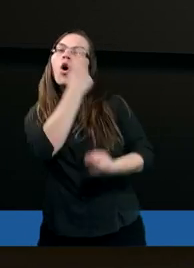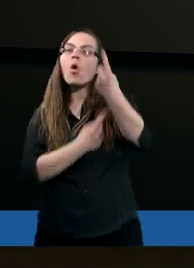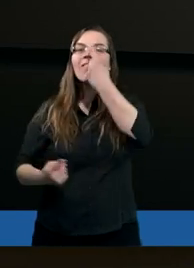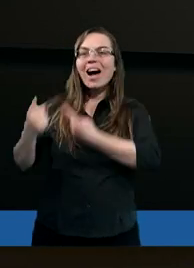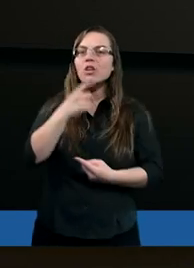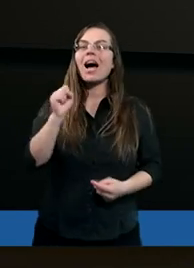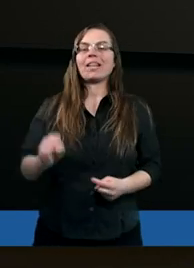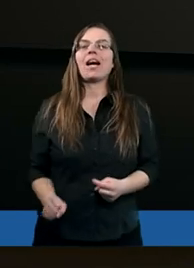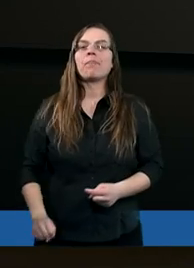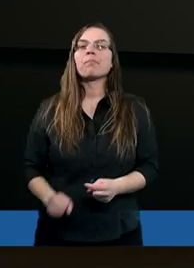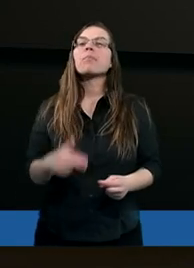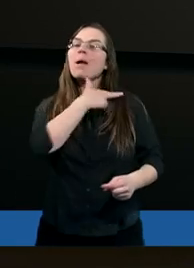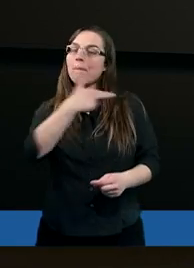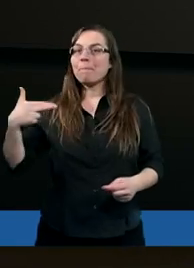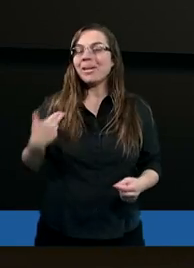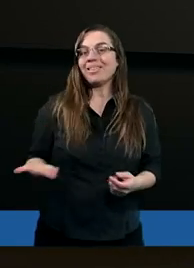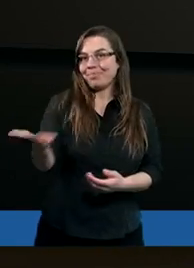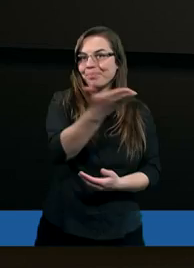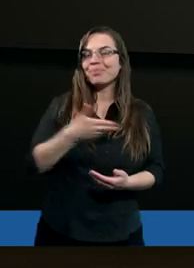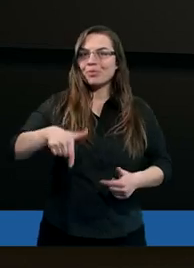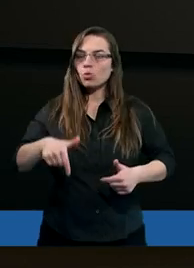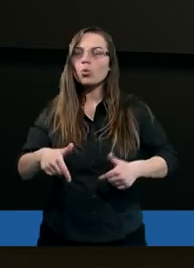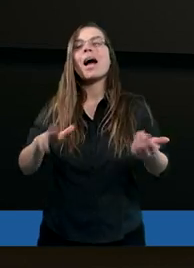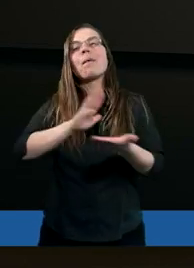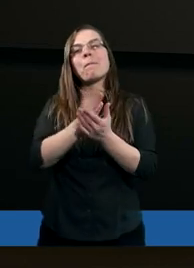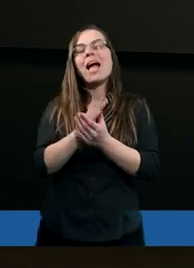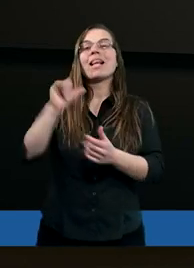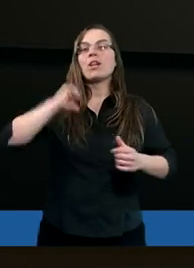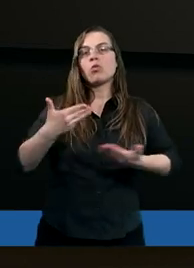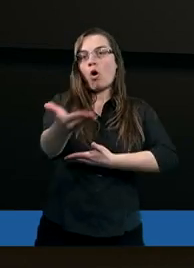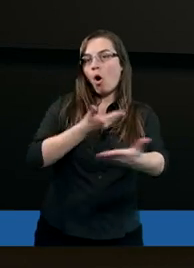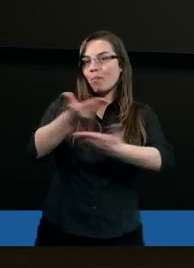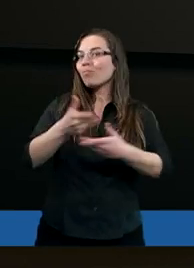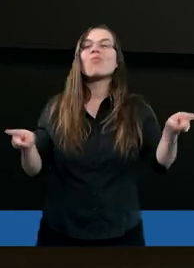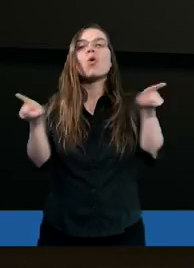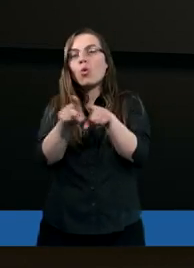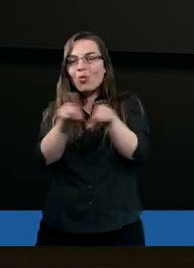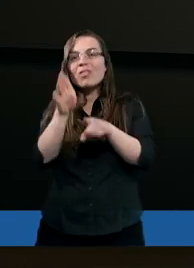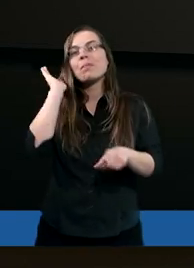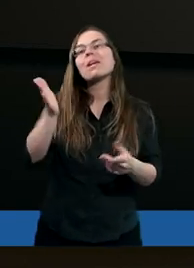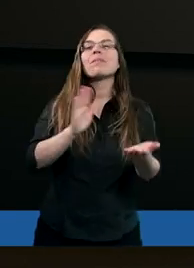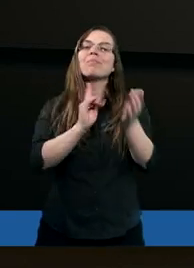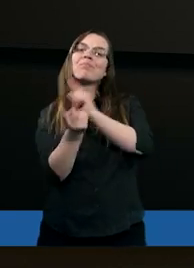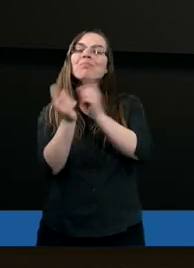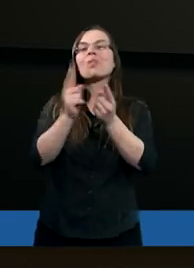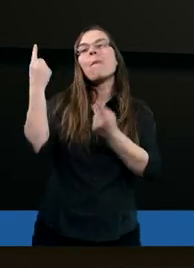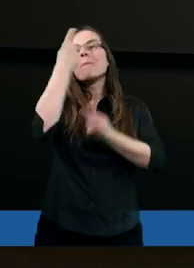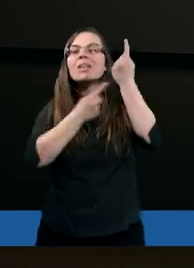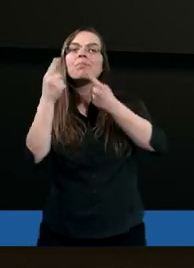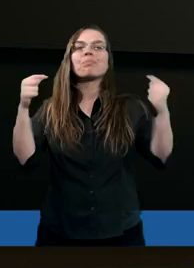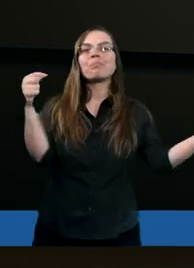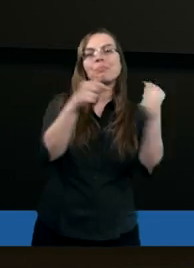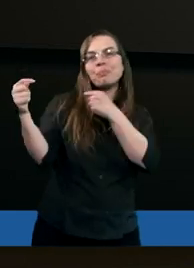które my tutaj między sobą również będziemy wymieniali się myślami, które